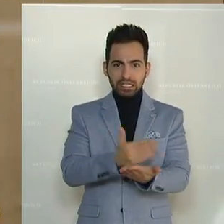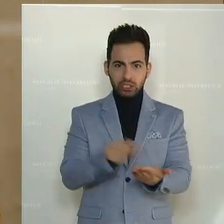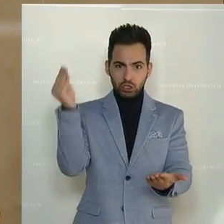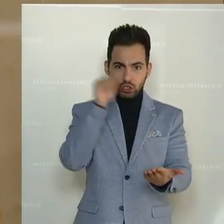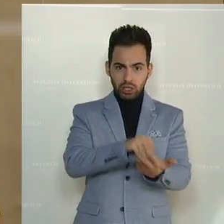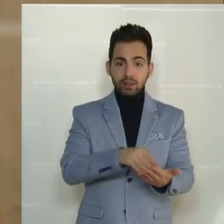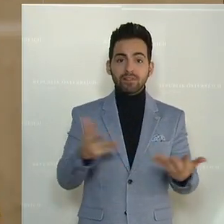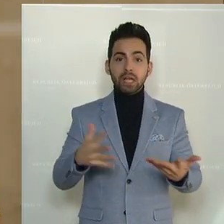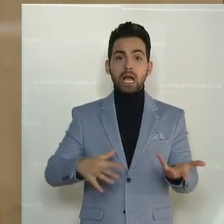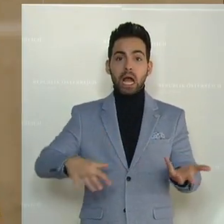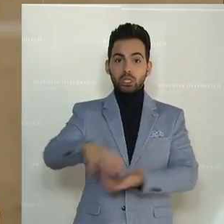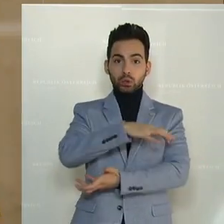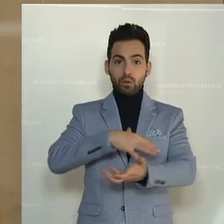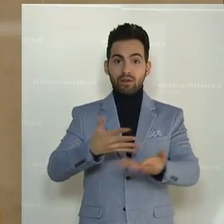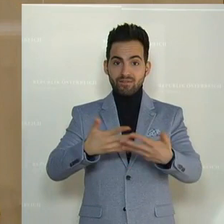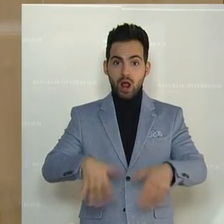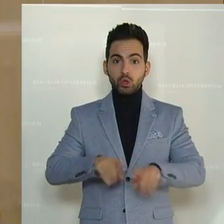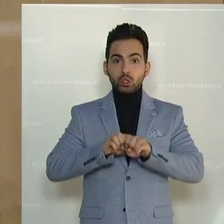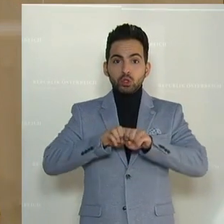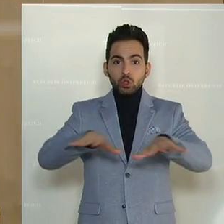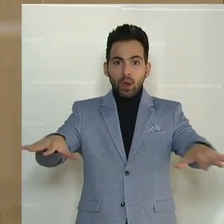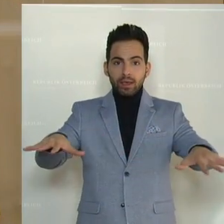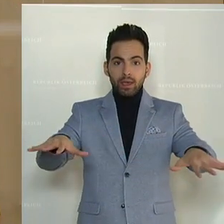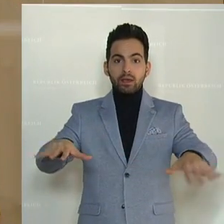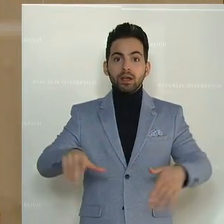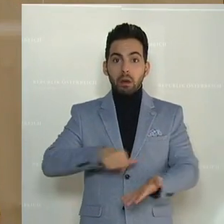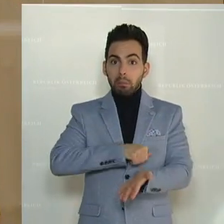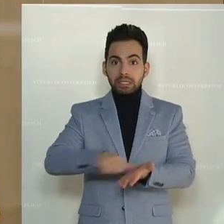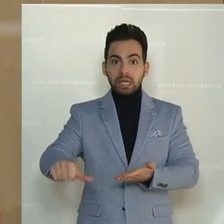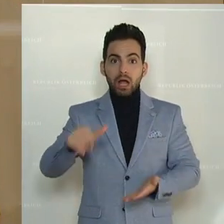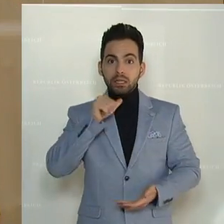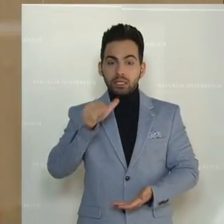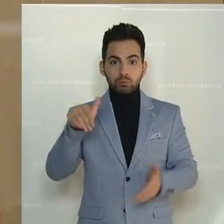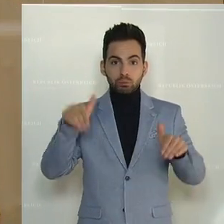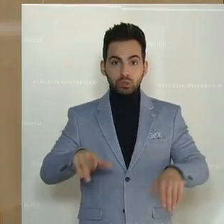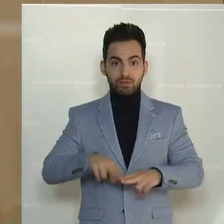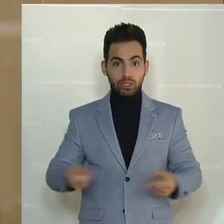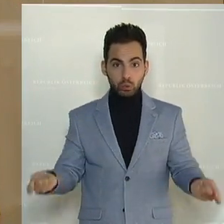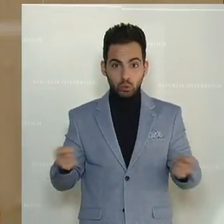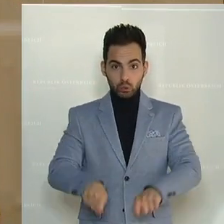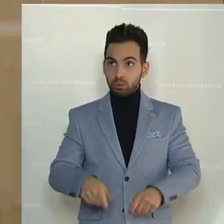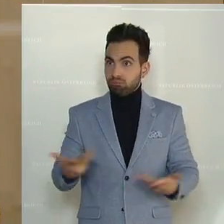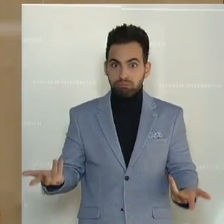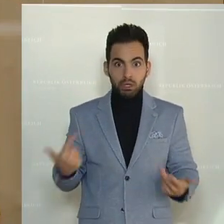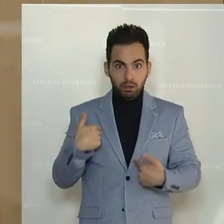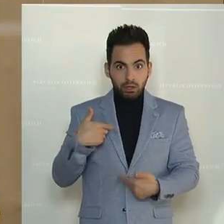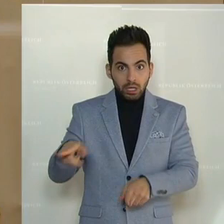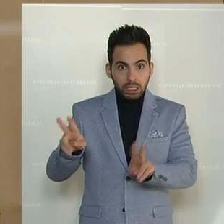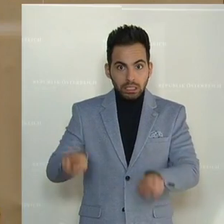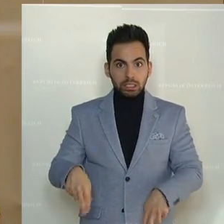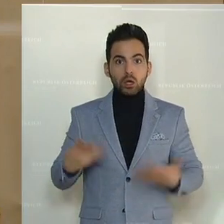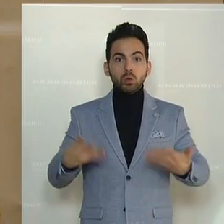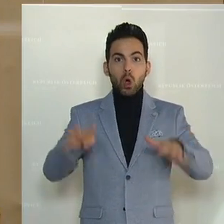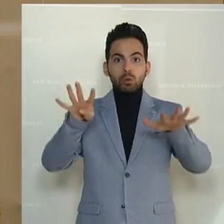Nämlich, dass du im Katastrophenfall und der Seuche nicht zahlen musst, wenn du gesperrt bist. Ich habe einen Antrag vor neun